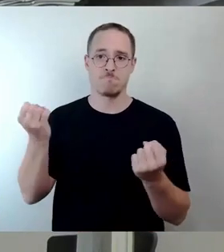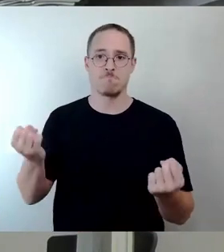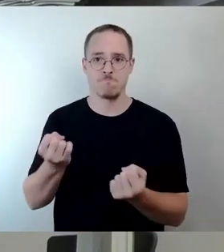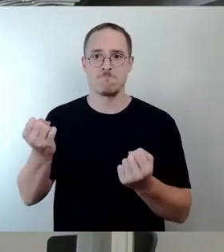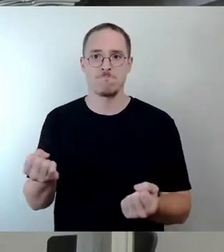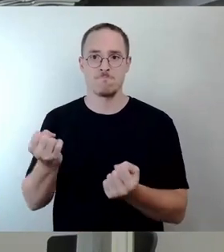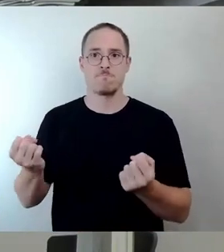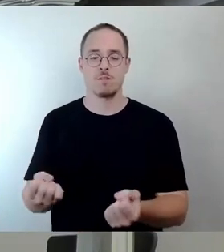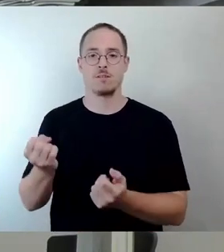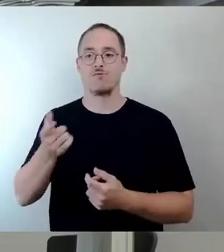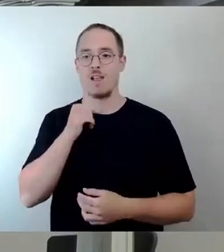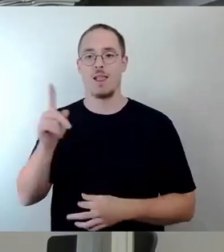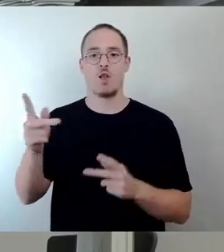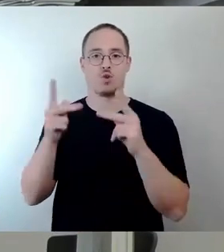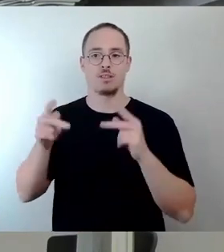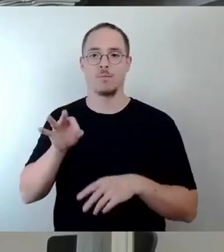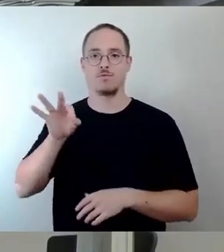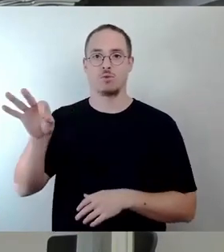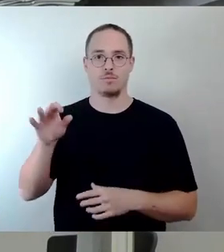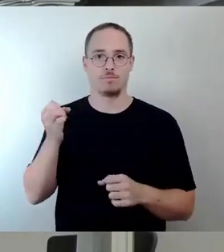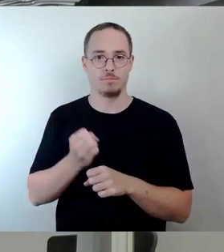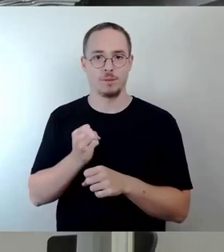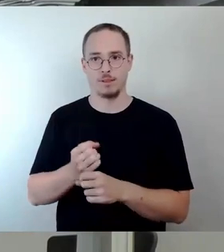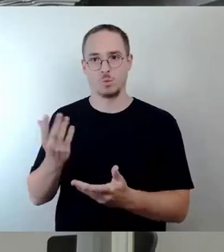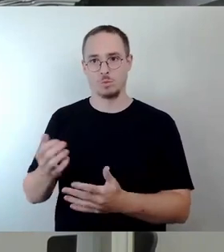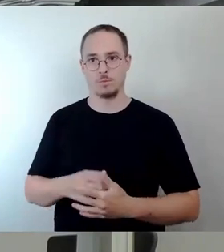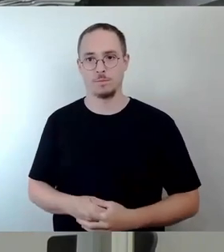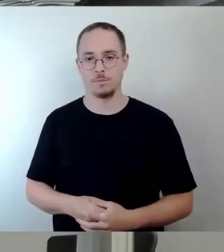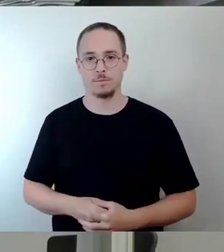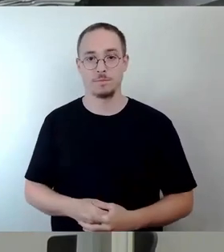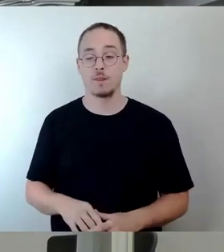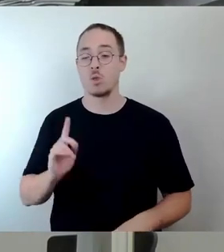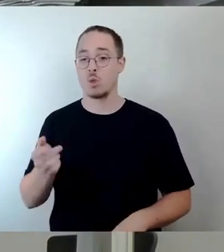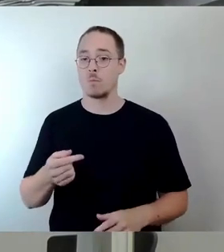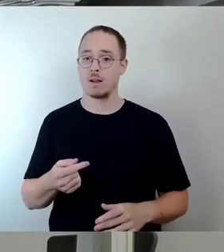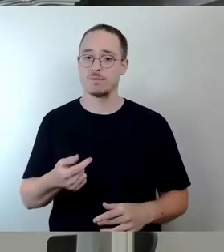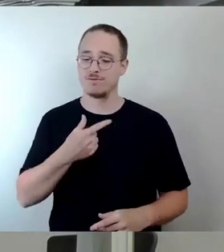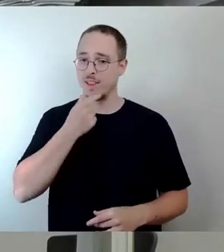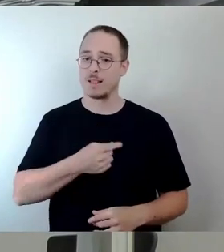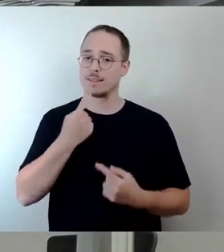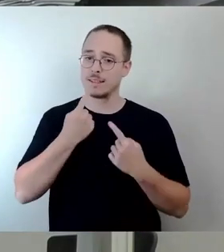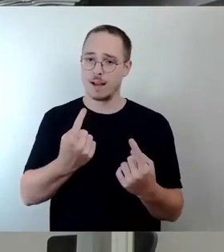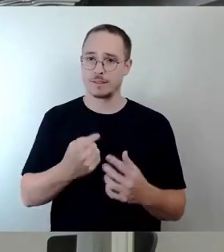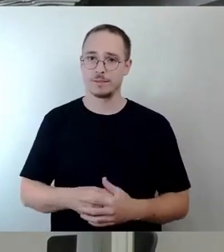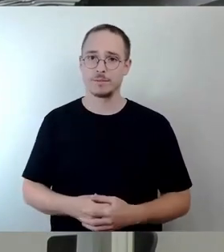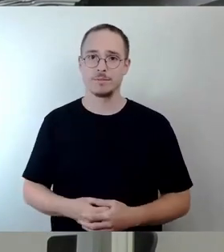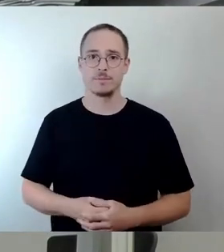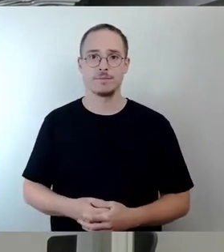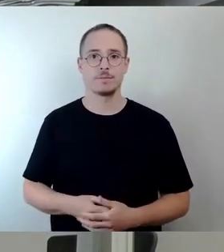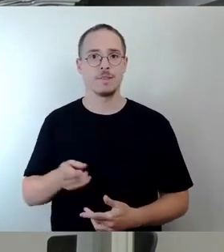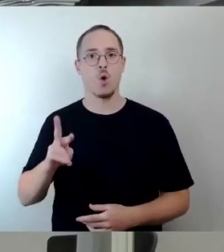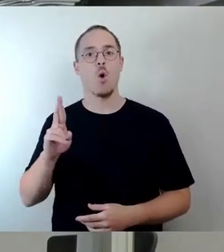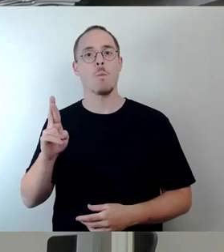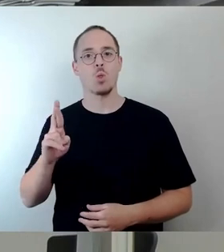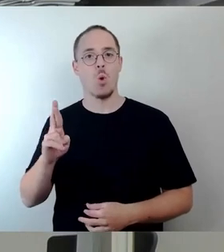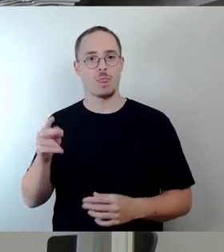für dieses Bild, für dieses Gebäude. Ich will noch mal darauf hinweisen, dieser Komplex des Robotronsgelände, das gehört auch zu Dresdner Industriegeschichte.